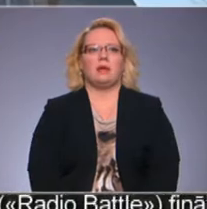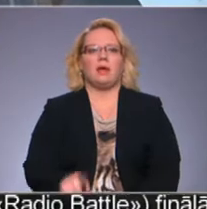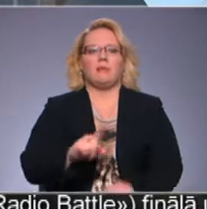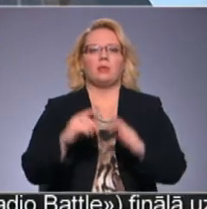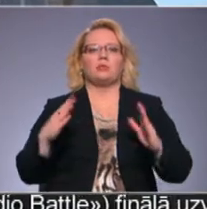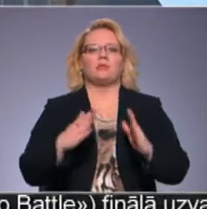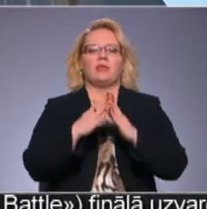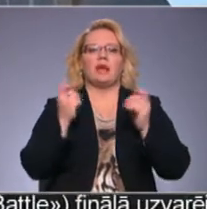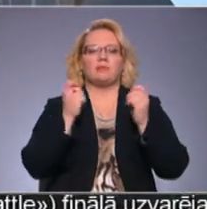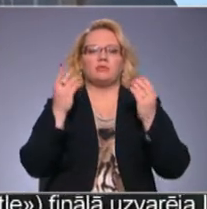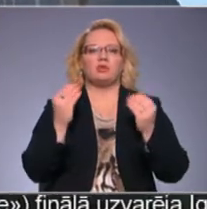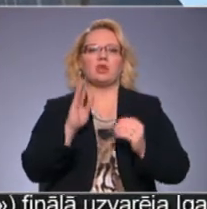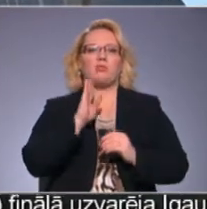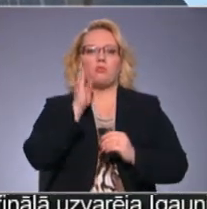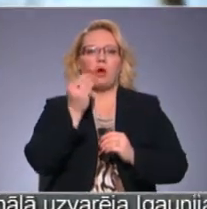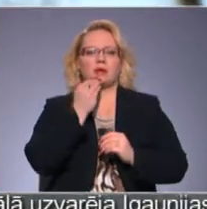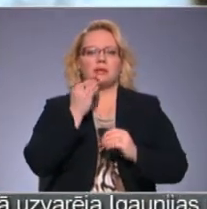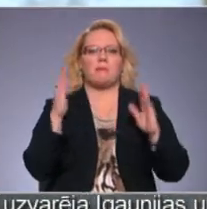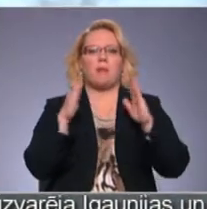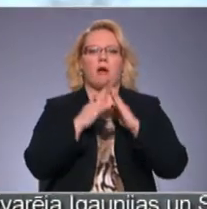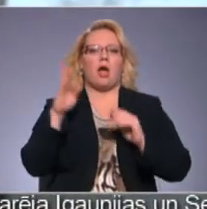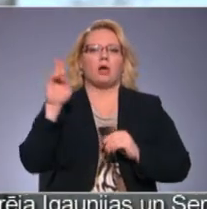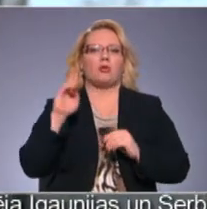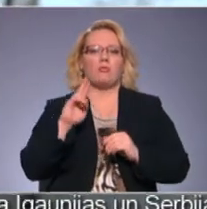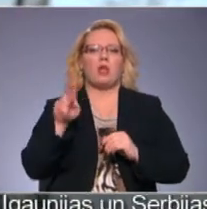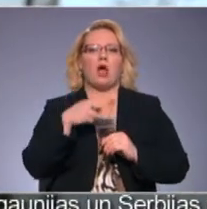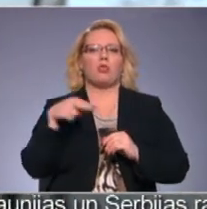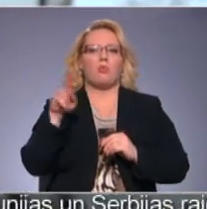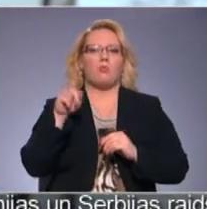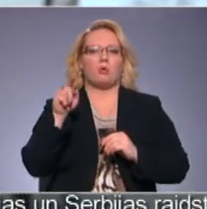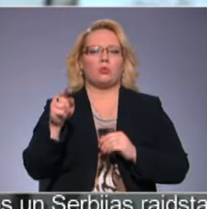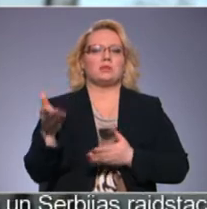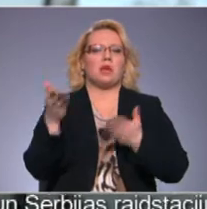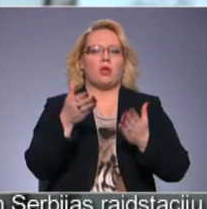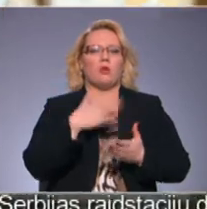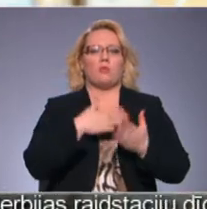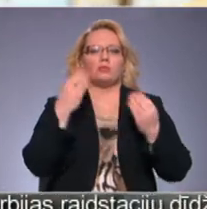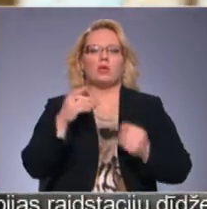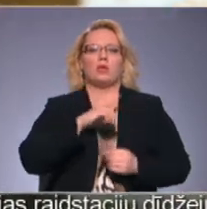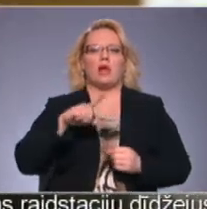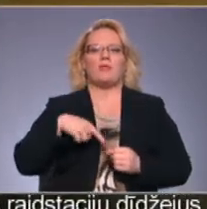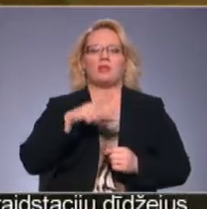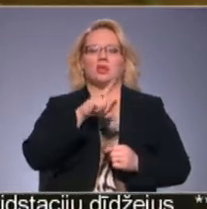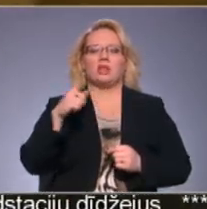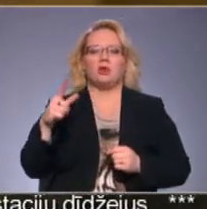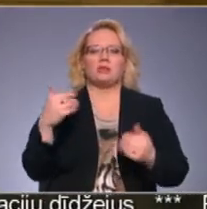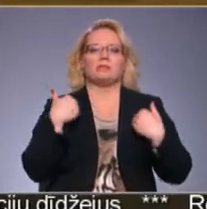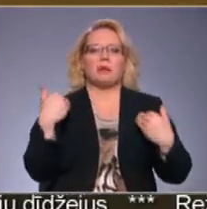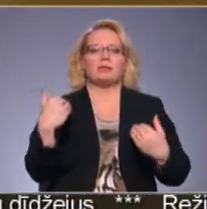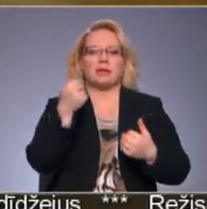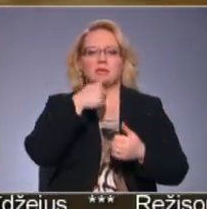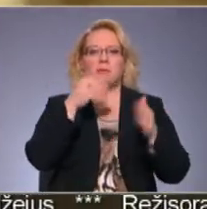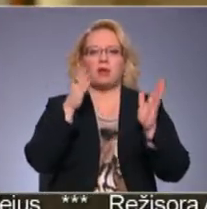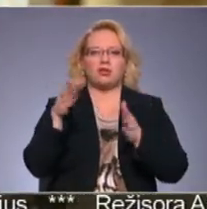svinīgām dzimšanas dienas Brokastīm Aspāzijas mājā Jūrmalā Dubultos tika ielūgtas Mūsdienu Latviešu literatūras Spēcīgas personības,